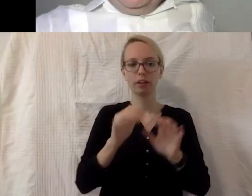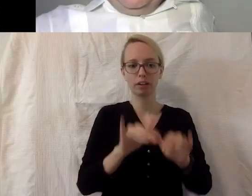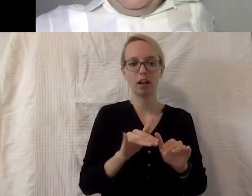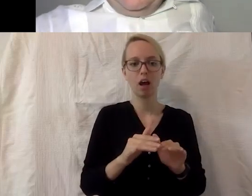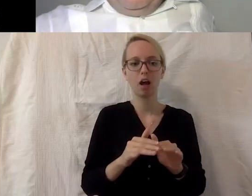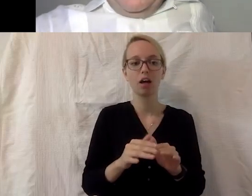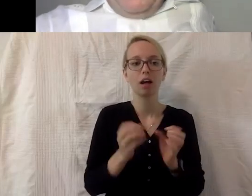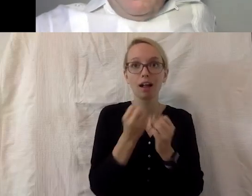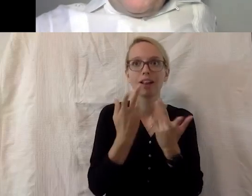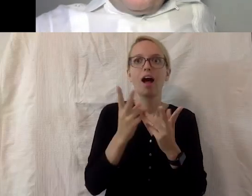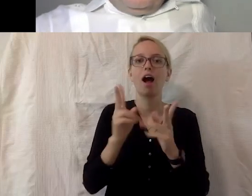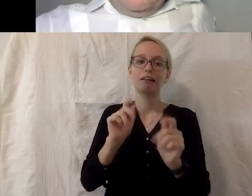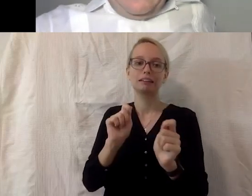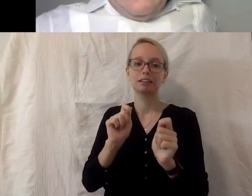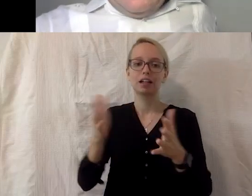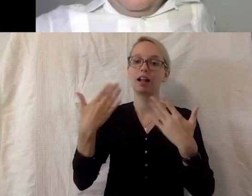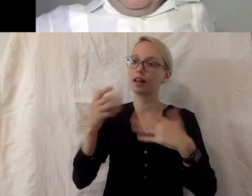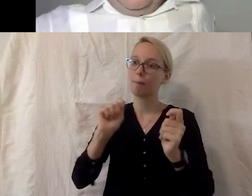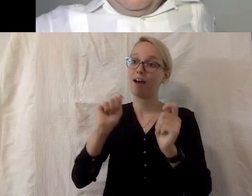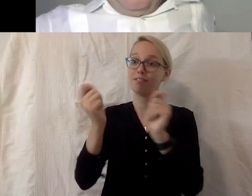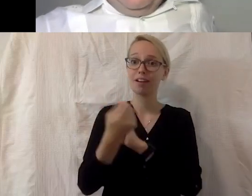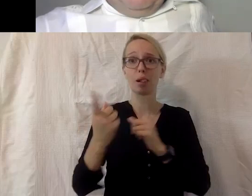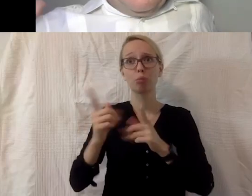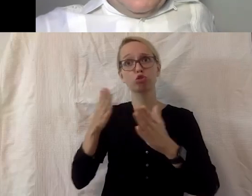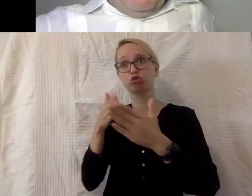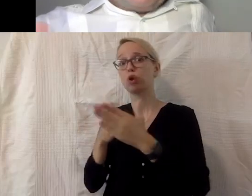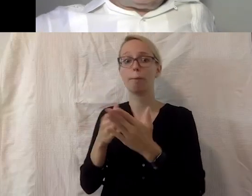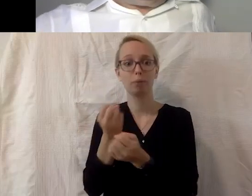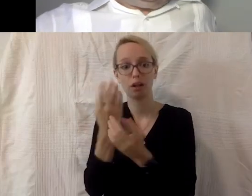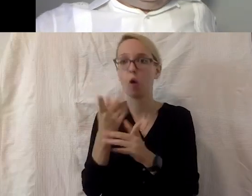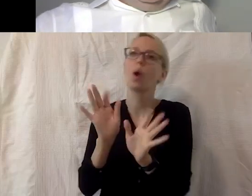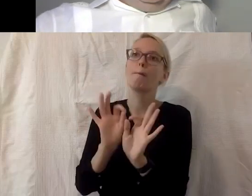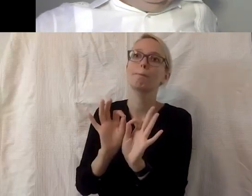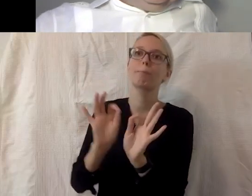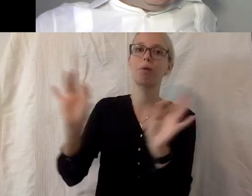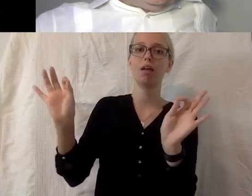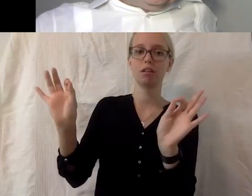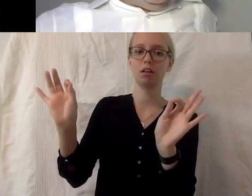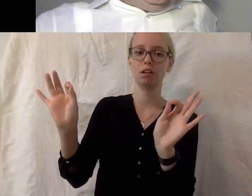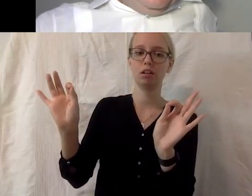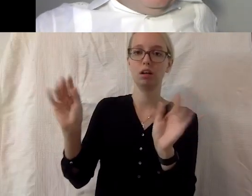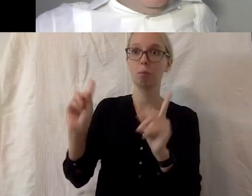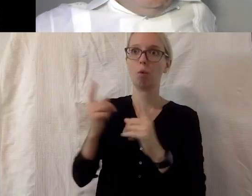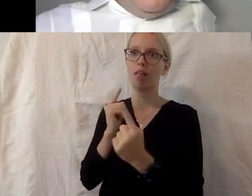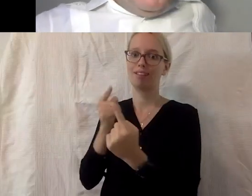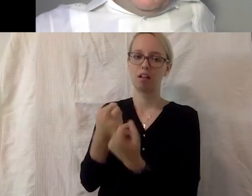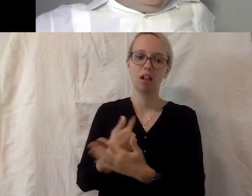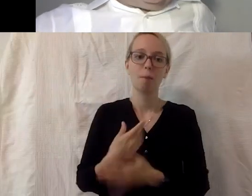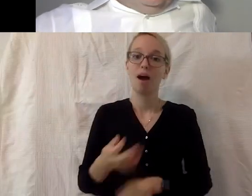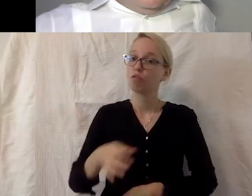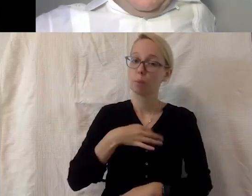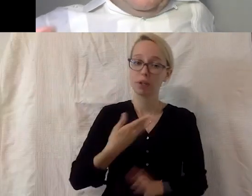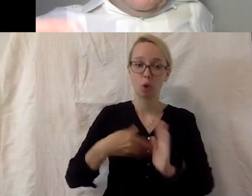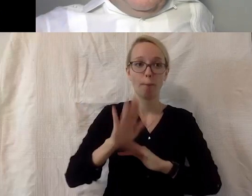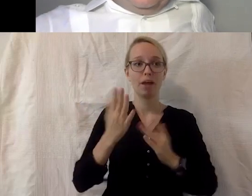Klimawandel aufzuhalten oder da nochmal eine wesentliche Verbesserung dann zu erzielen. Aber für mich muss